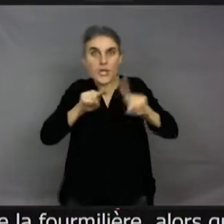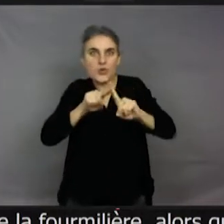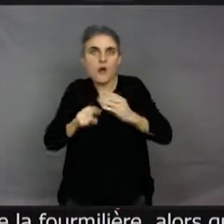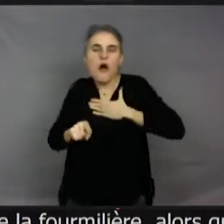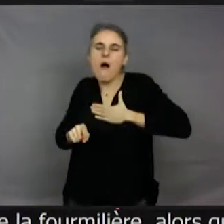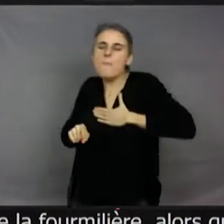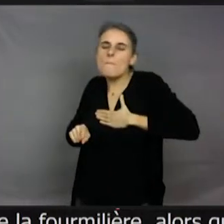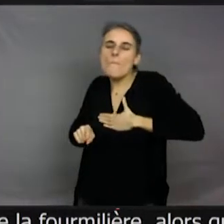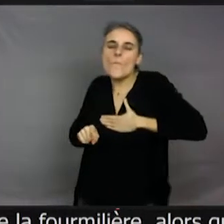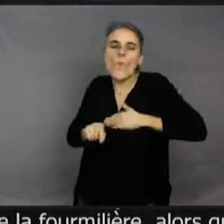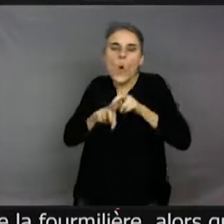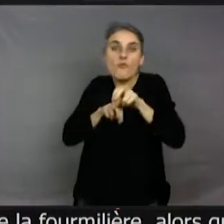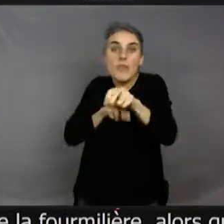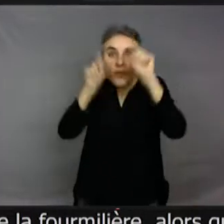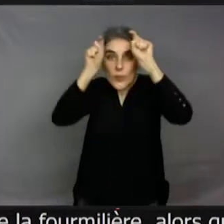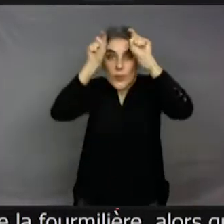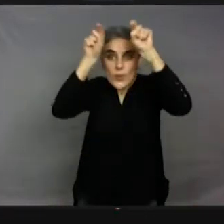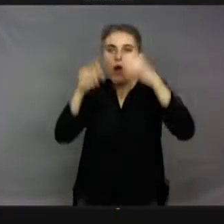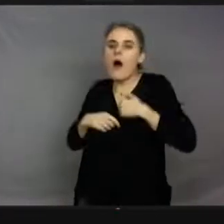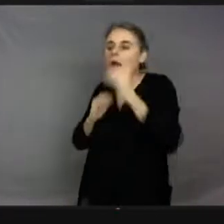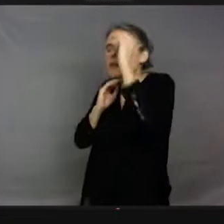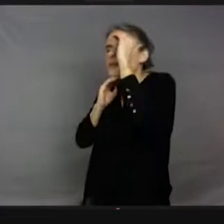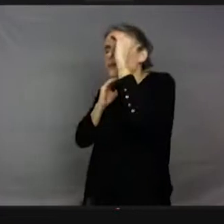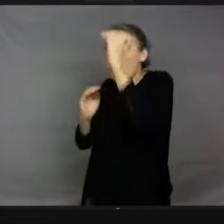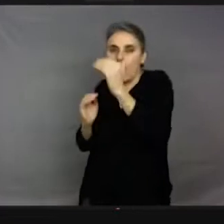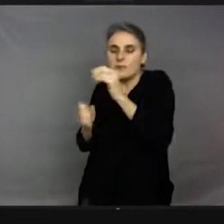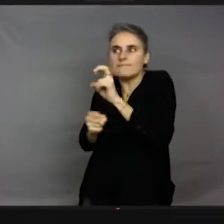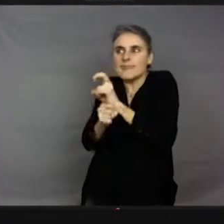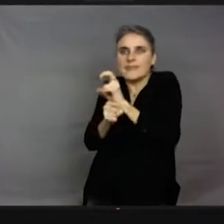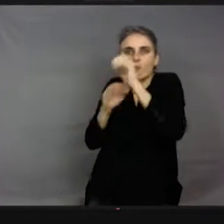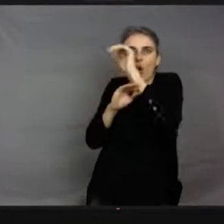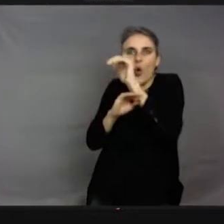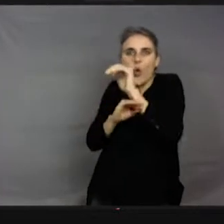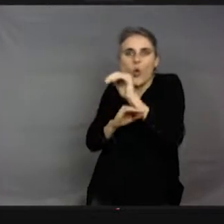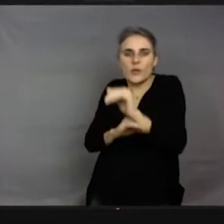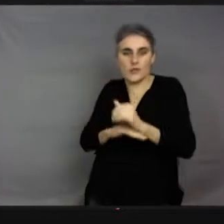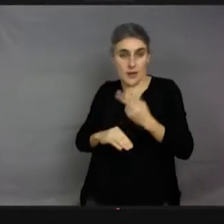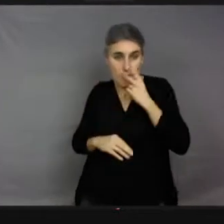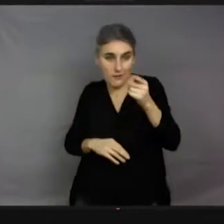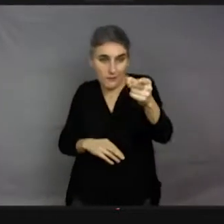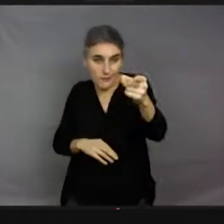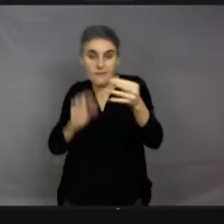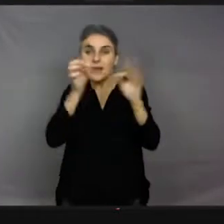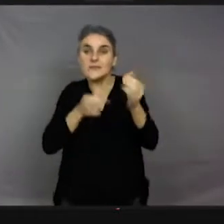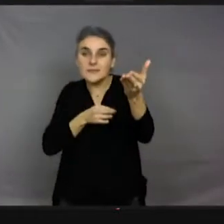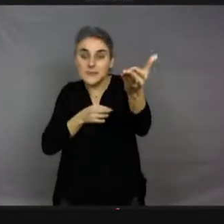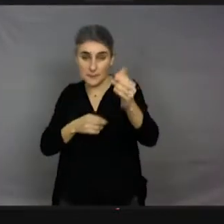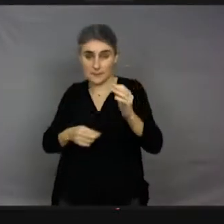protégées par les fourmis. Alors, y a écrit la chenille qui parlait à l'oreille des fourmis. C'est un peu vrai. Il y des fourmis